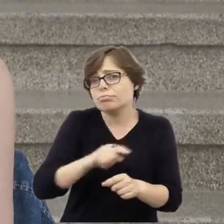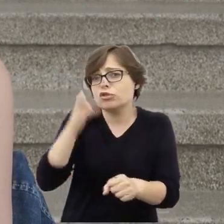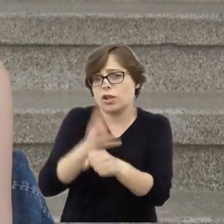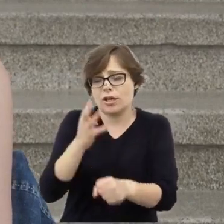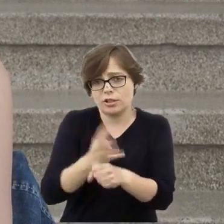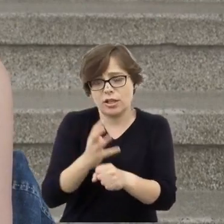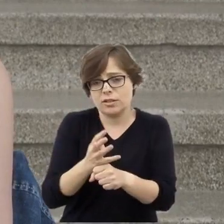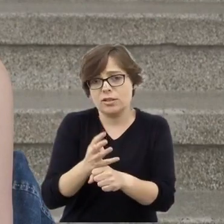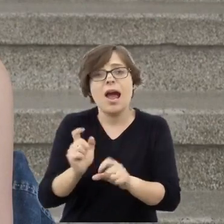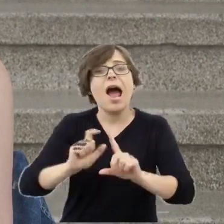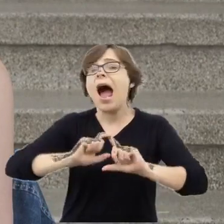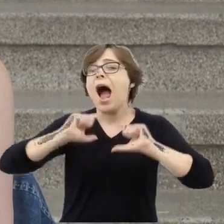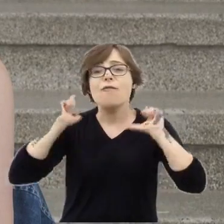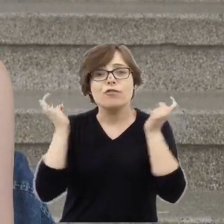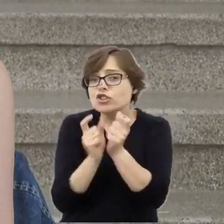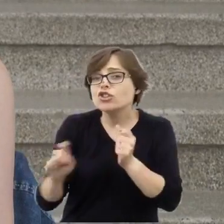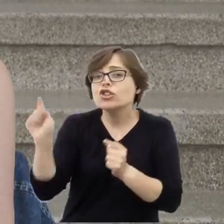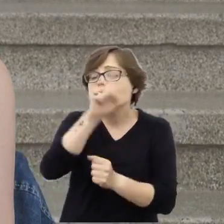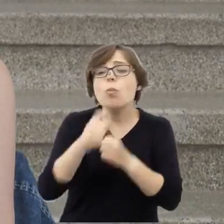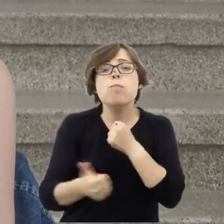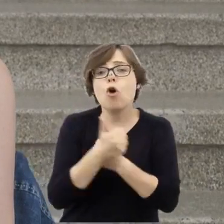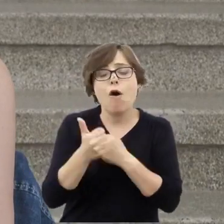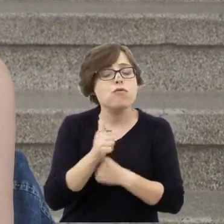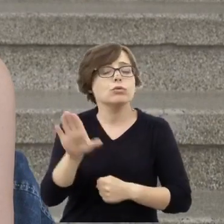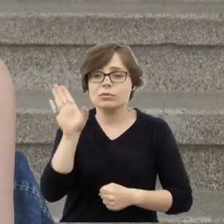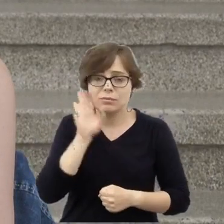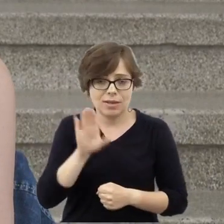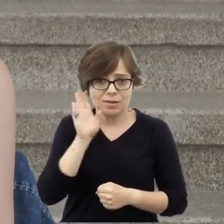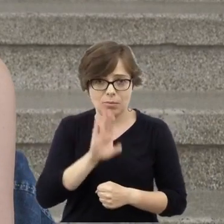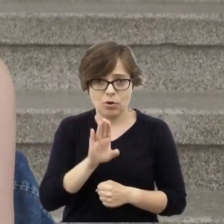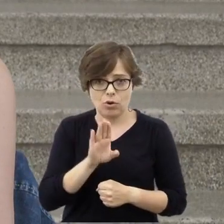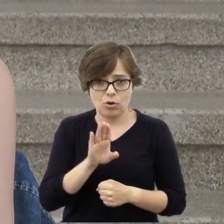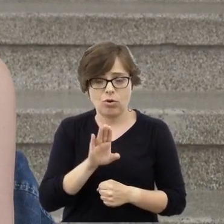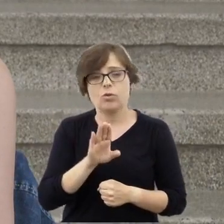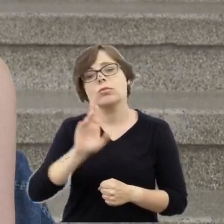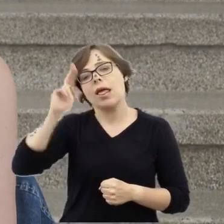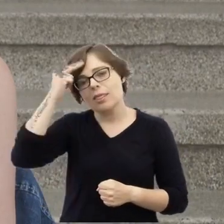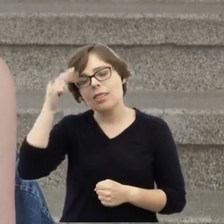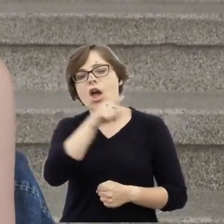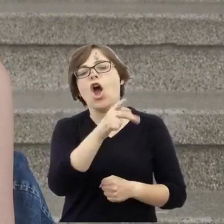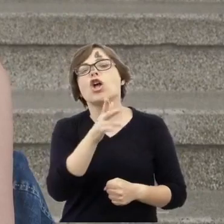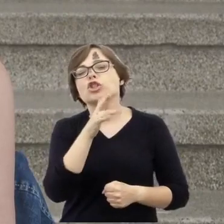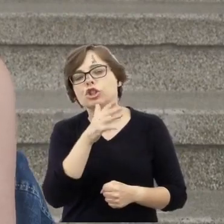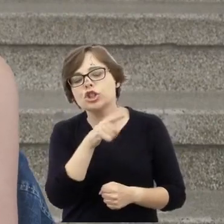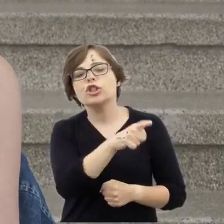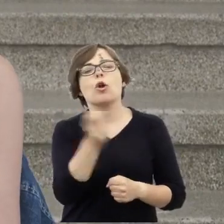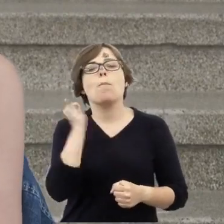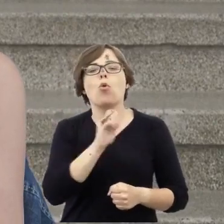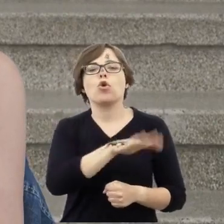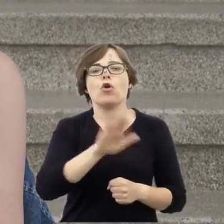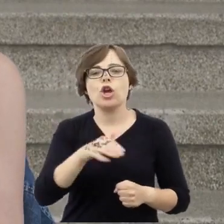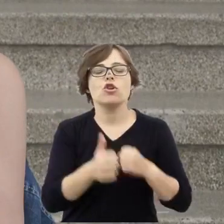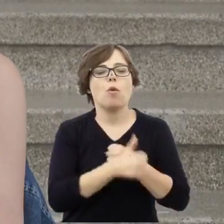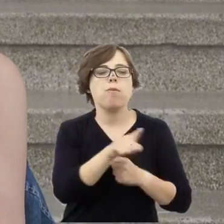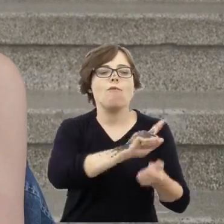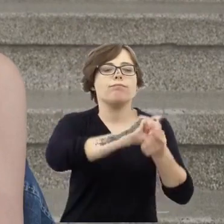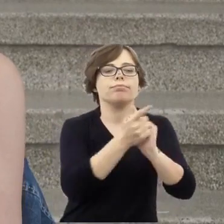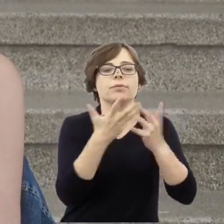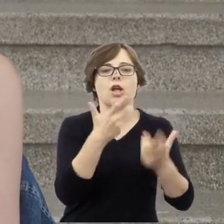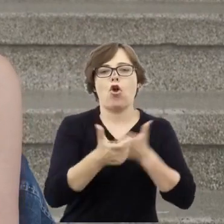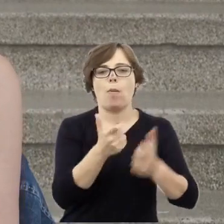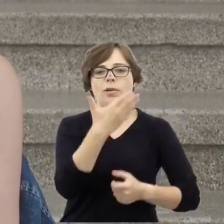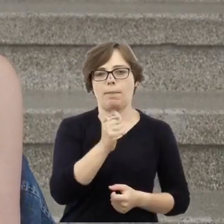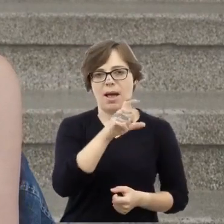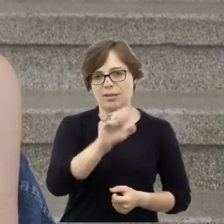były wywołane tym samym przekonaniem, że Żydzi mordują na mace, a naprawdę to było